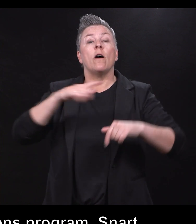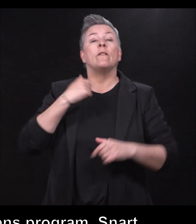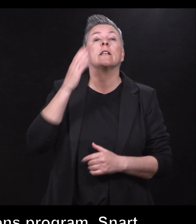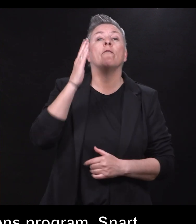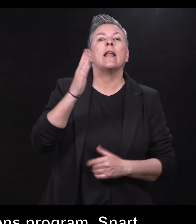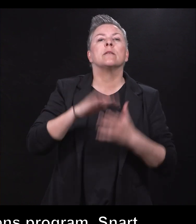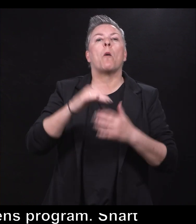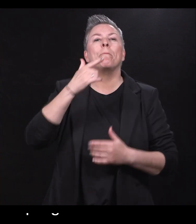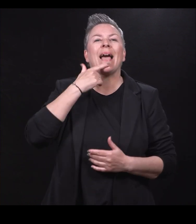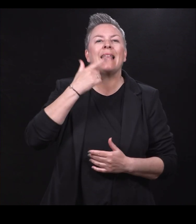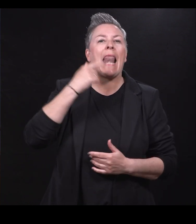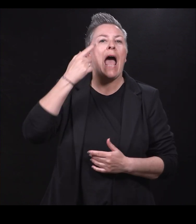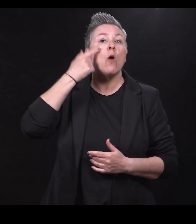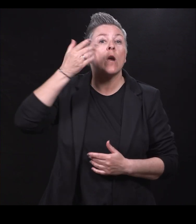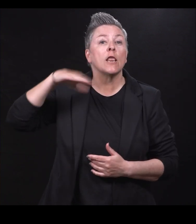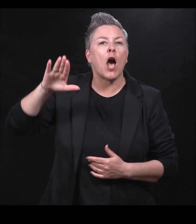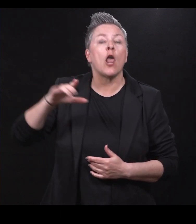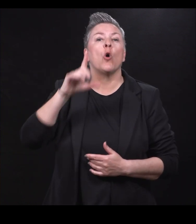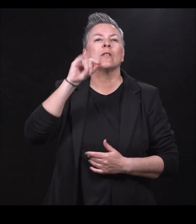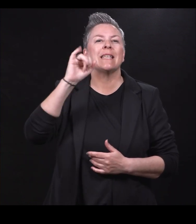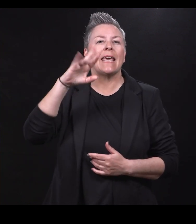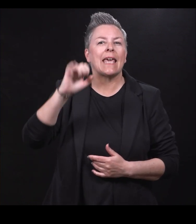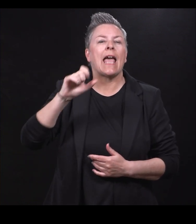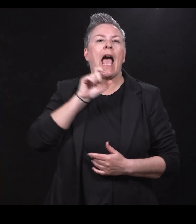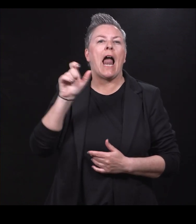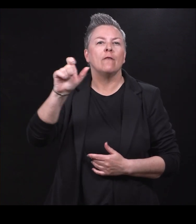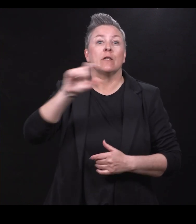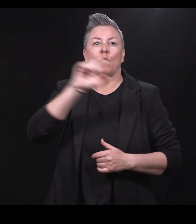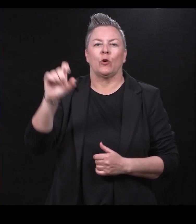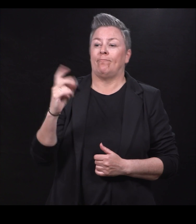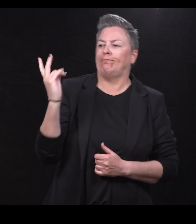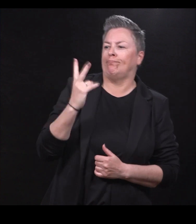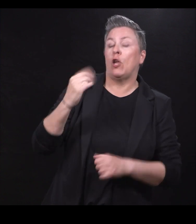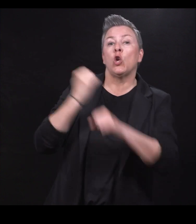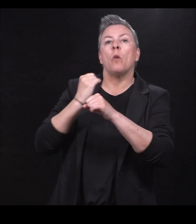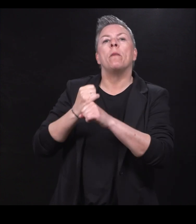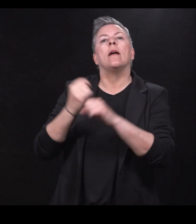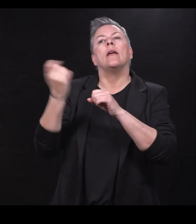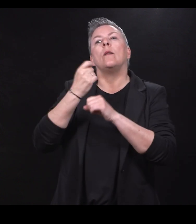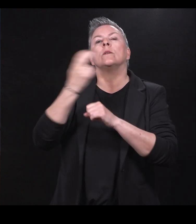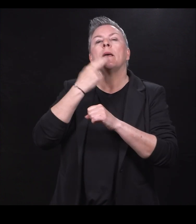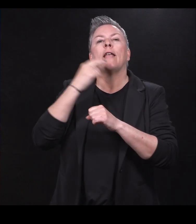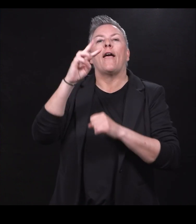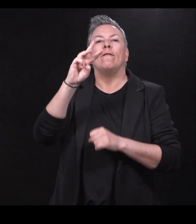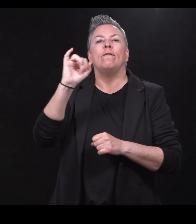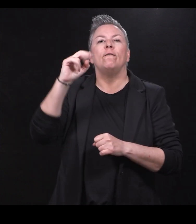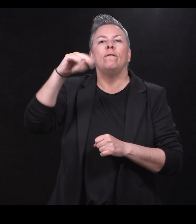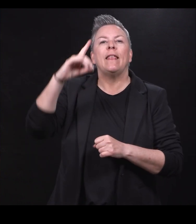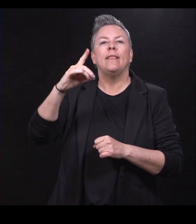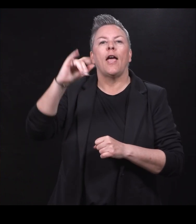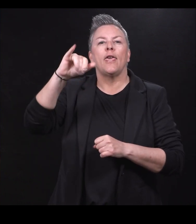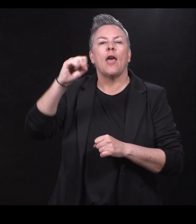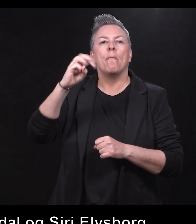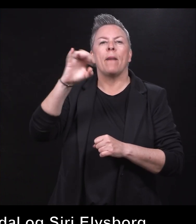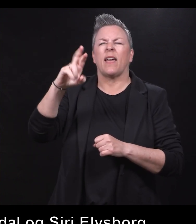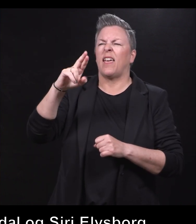Fernille Auda og Siri Elfborg. De jobber i noe som heter Windjammer. En